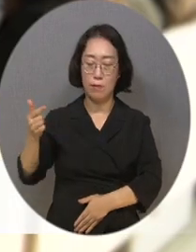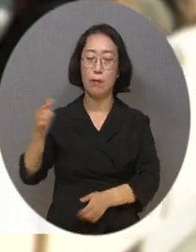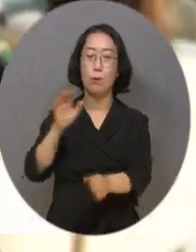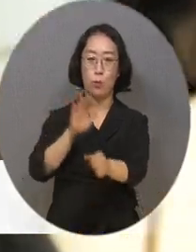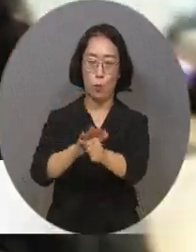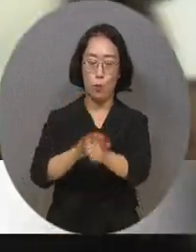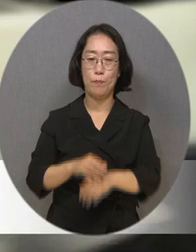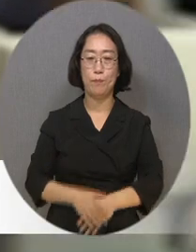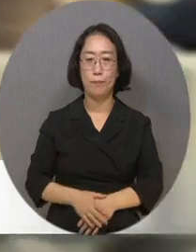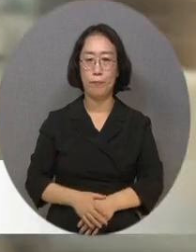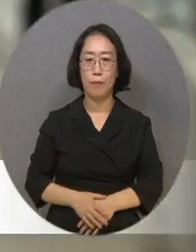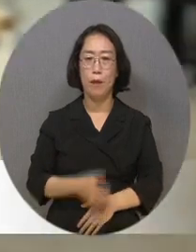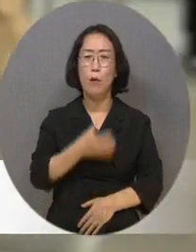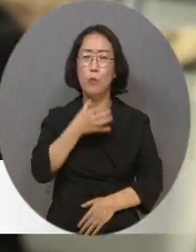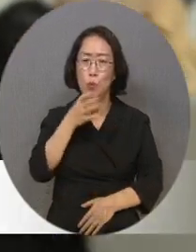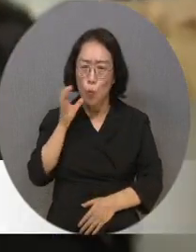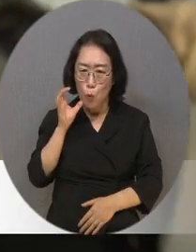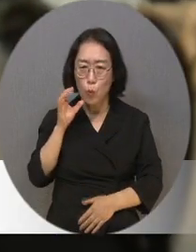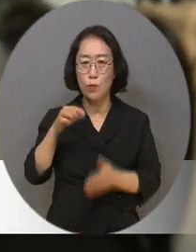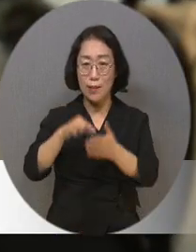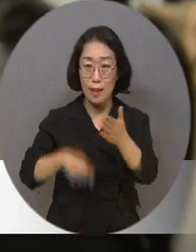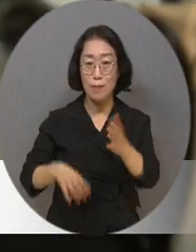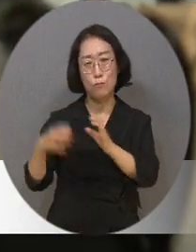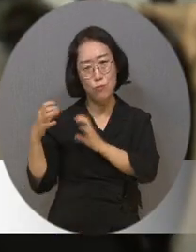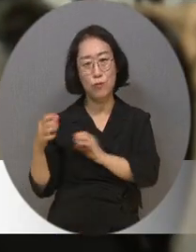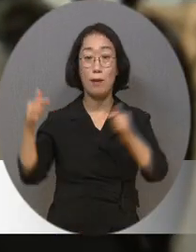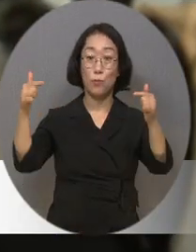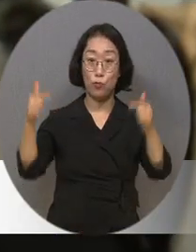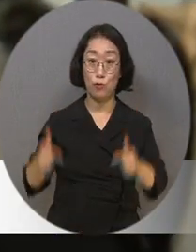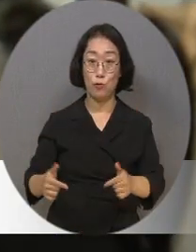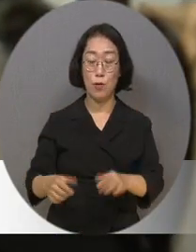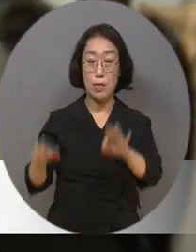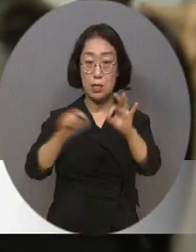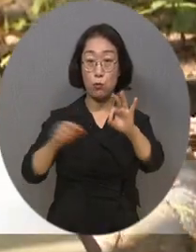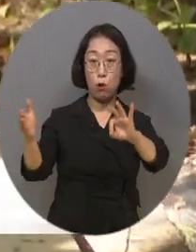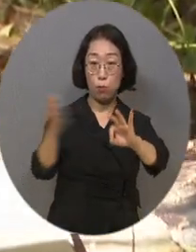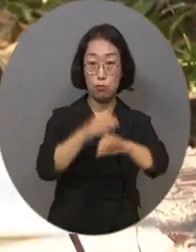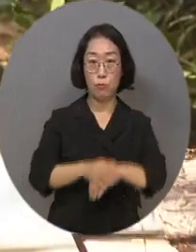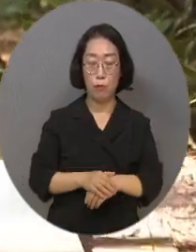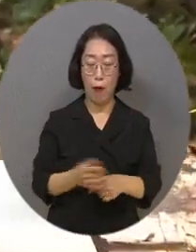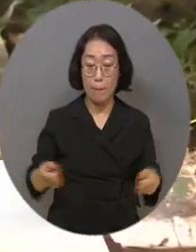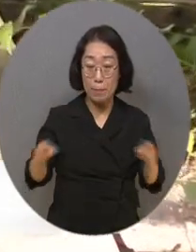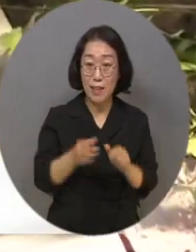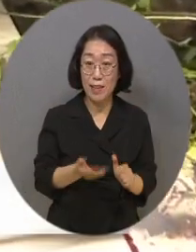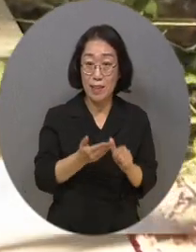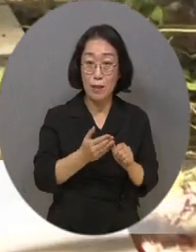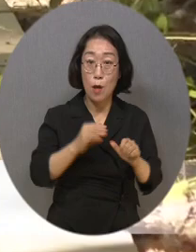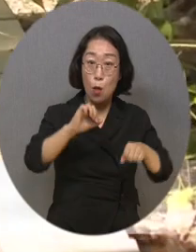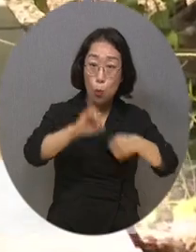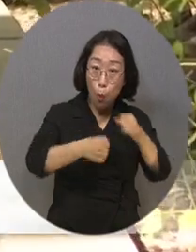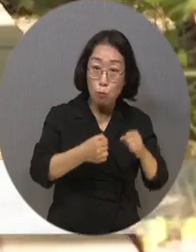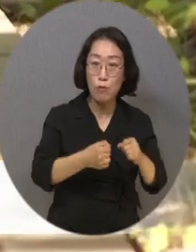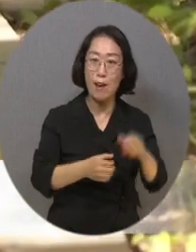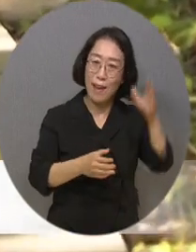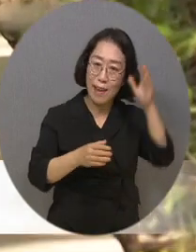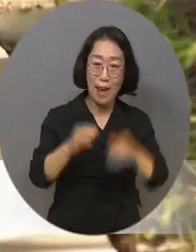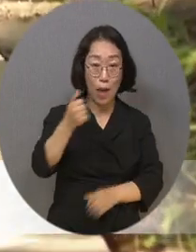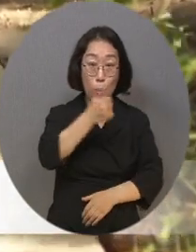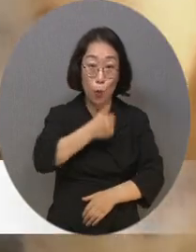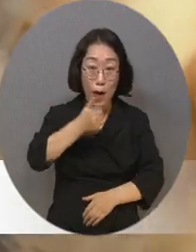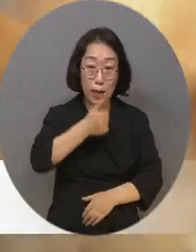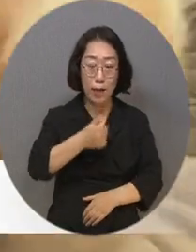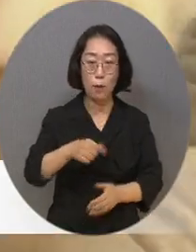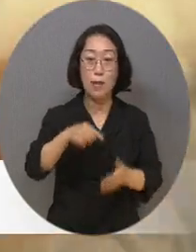노후 연금소득에 대한 세 부담도 완화되는 한편, 오는 10월부터는 반려동물이 많이 걸리는 질병에 대한 진료비